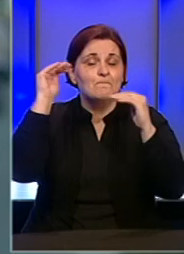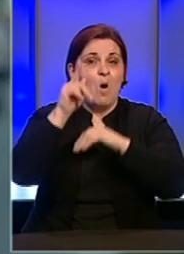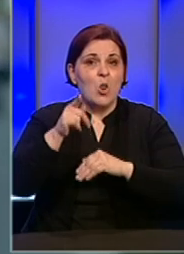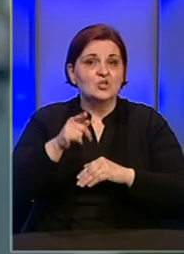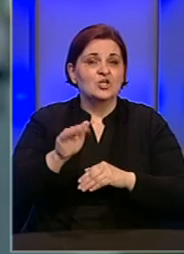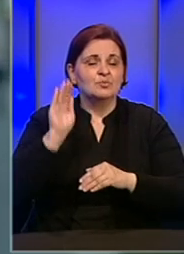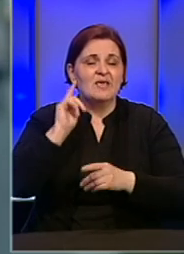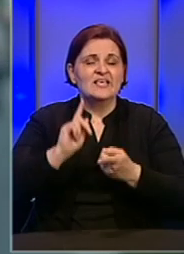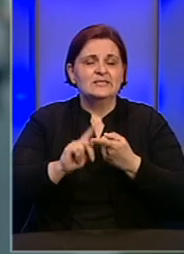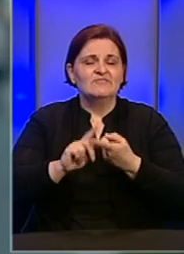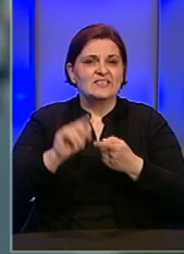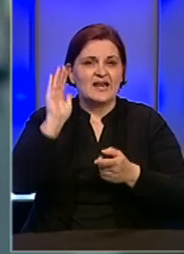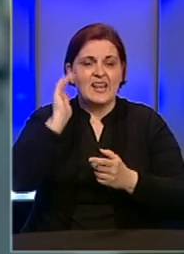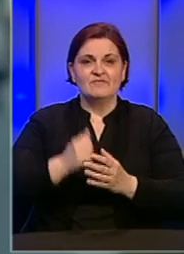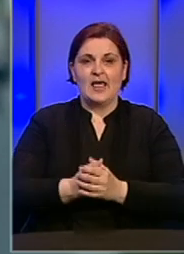izjave iz Federalne vlade.